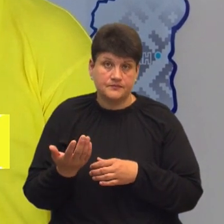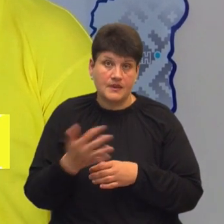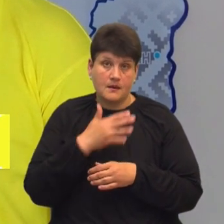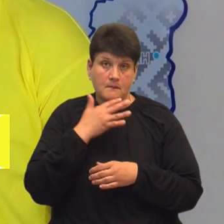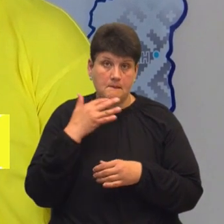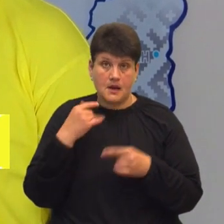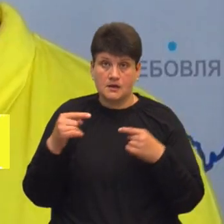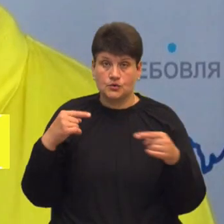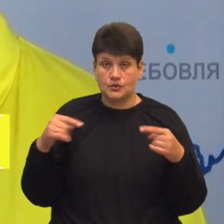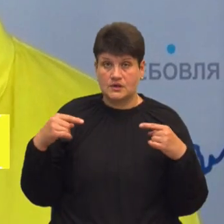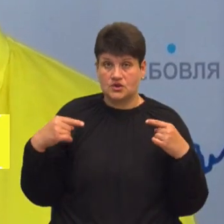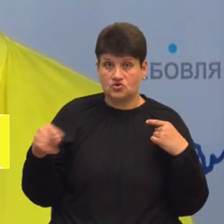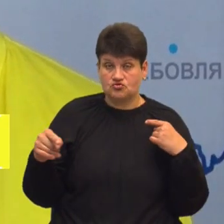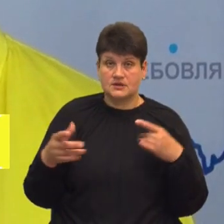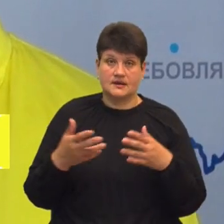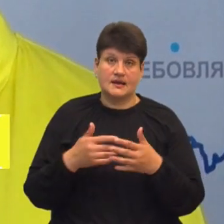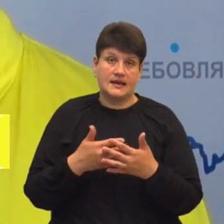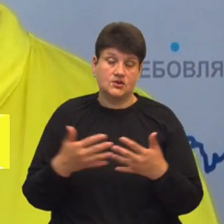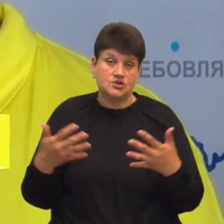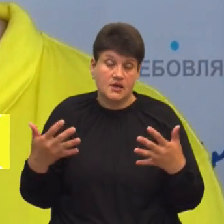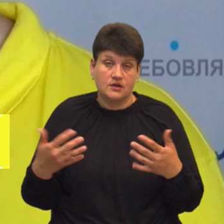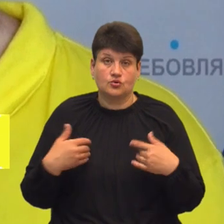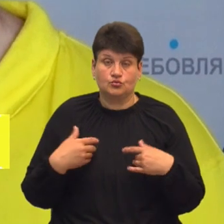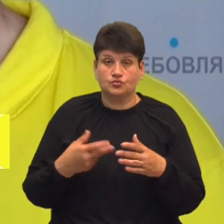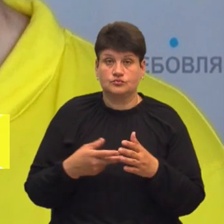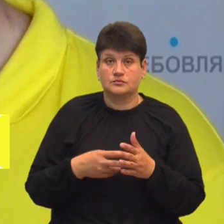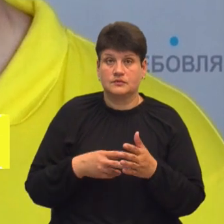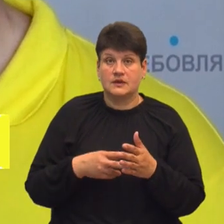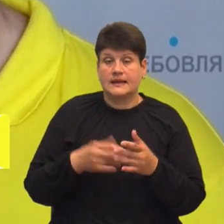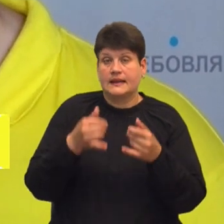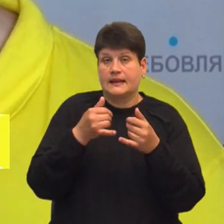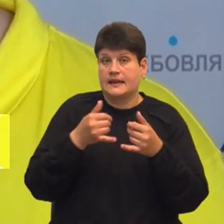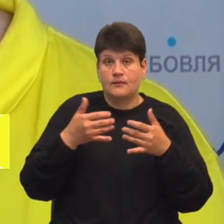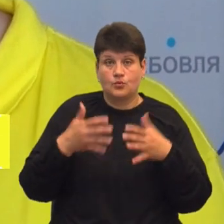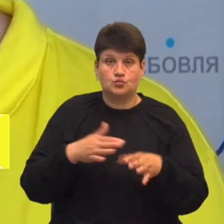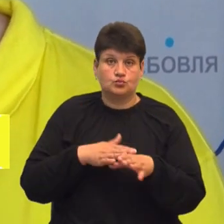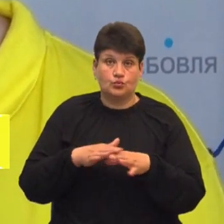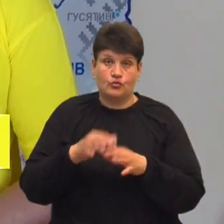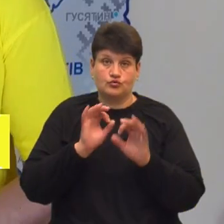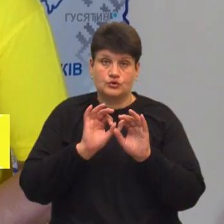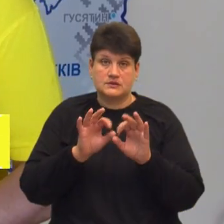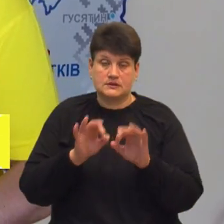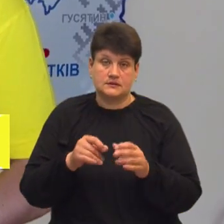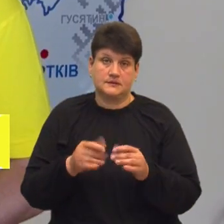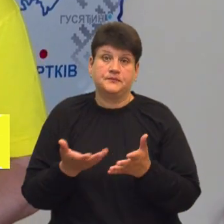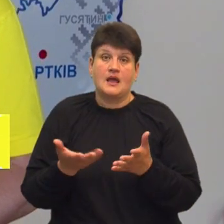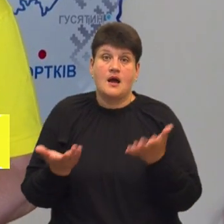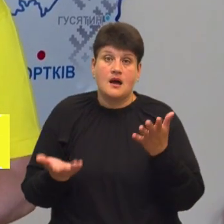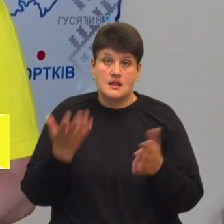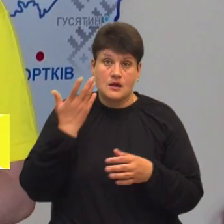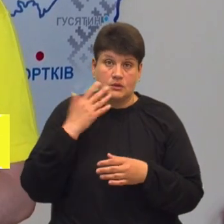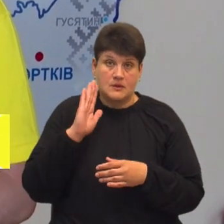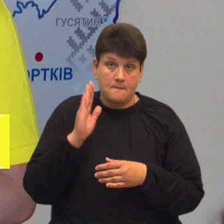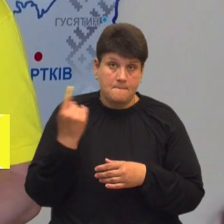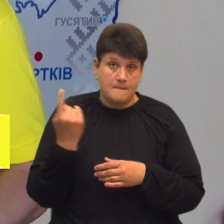інших резонансів речей. Ми, звичайно, не можемо в повній мірі надати якийсь коментар, але коли буде перше судове